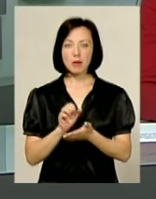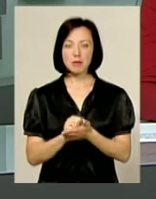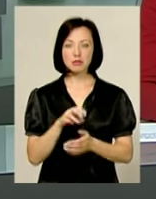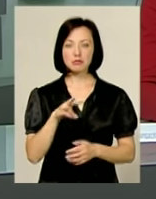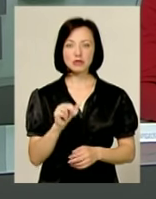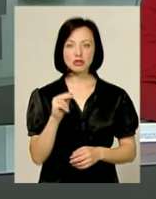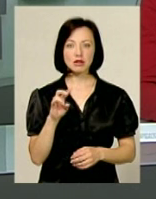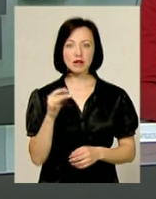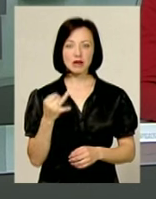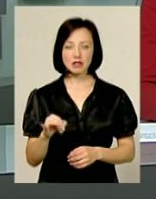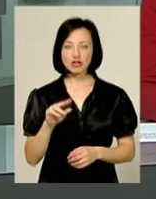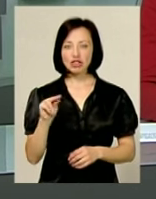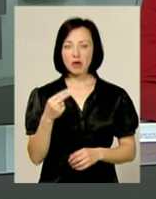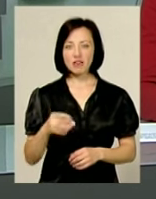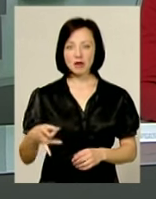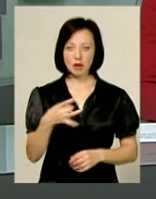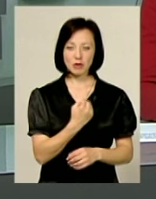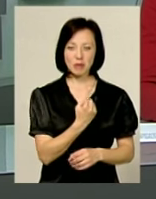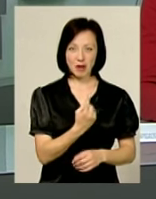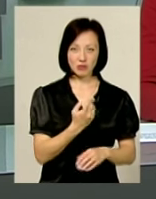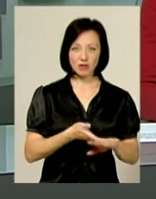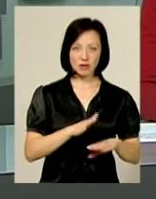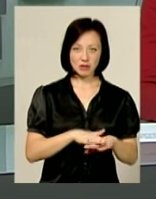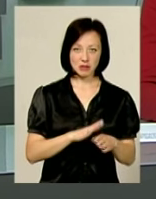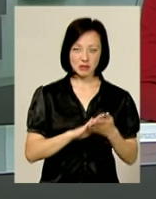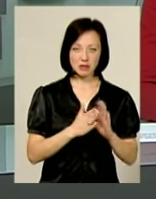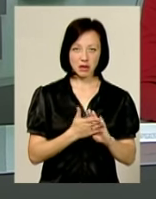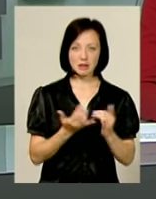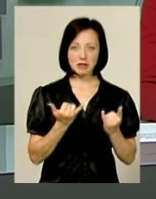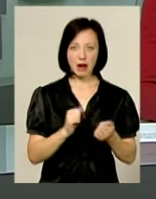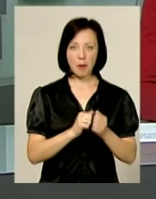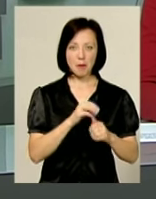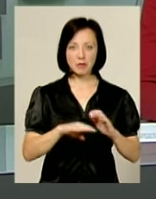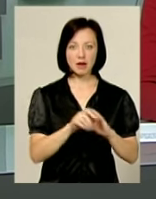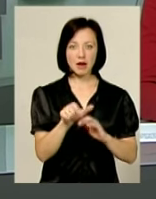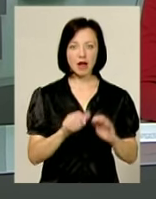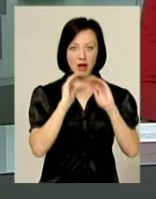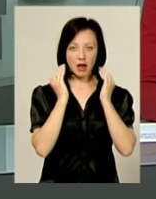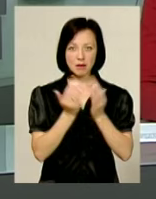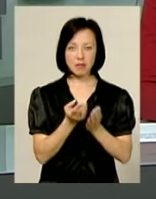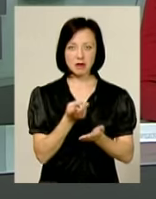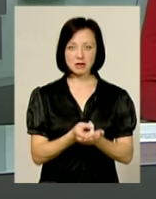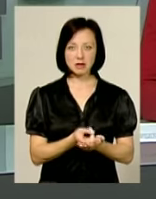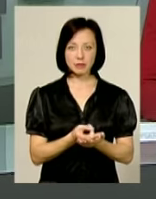Чеморвецького району. Стан першого стабільно важкий. Наразі кам'янчанин перебуває у реанімації.